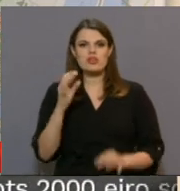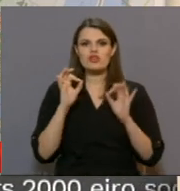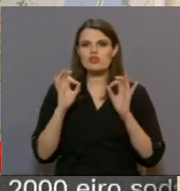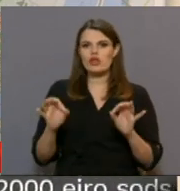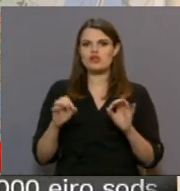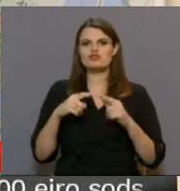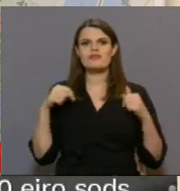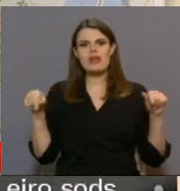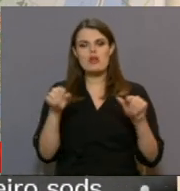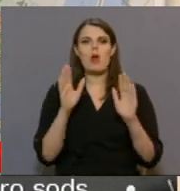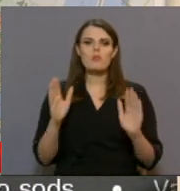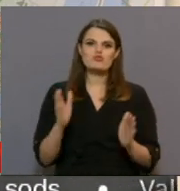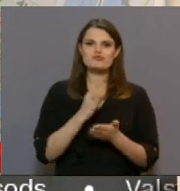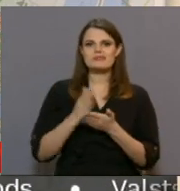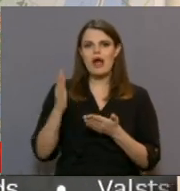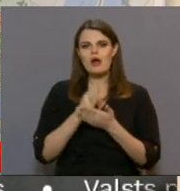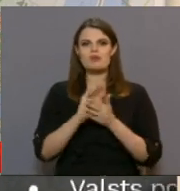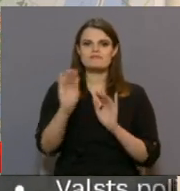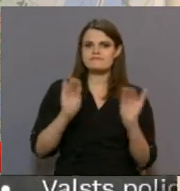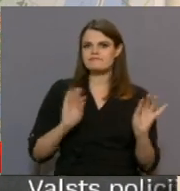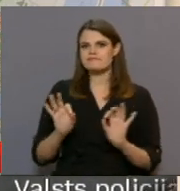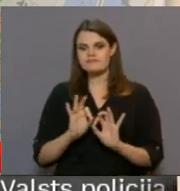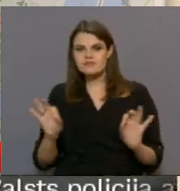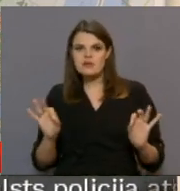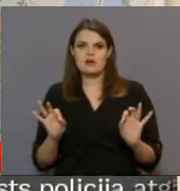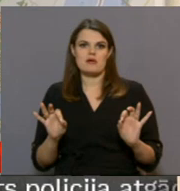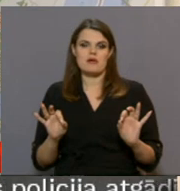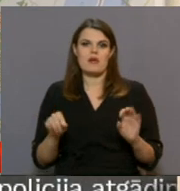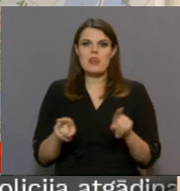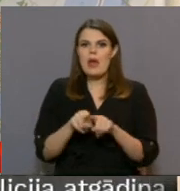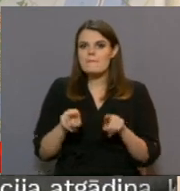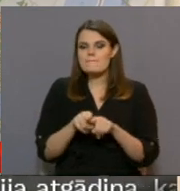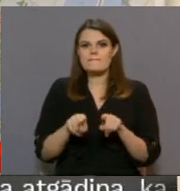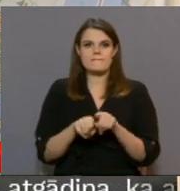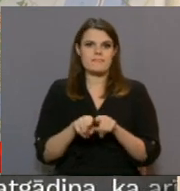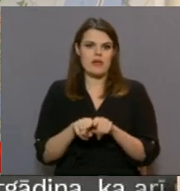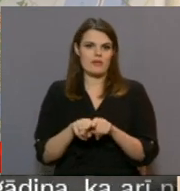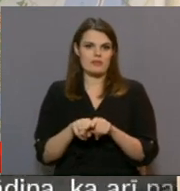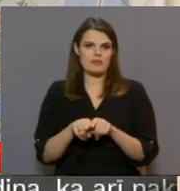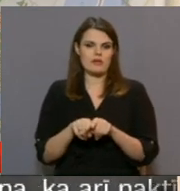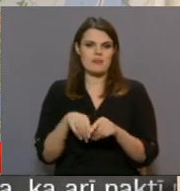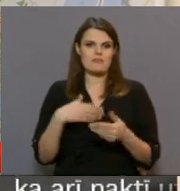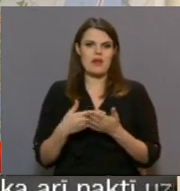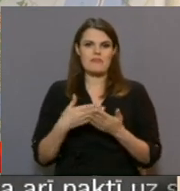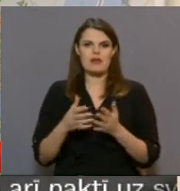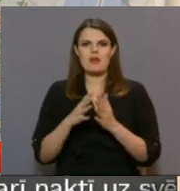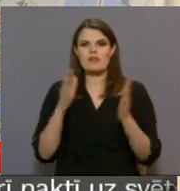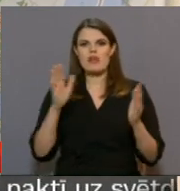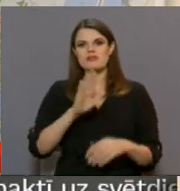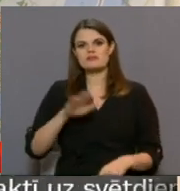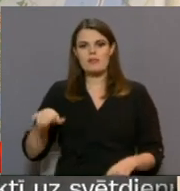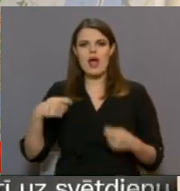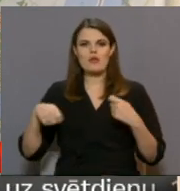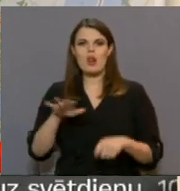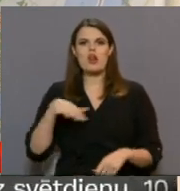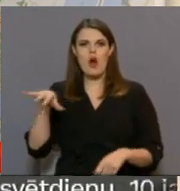teritoriju sakārtošanai, labiekārtojumam, tāpat arī daudz bērnu laukumu